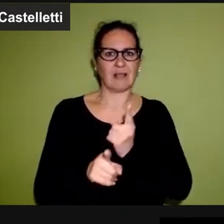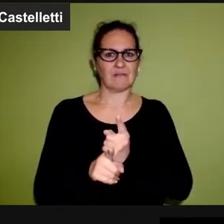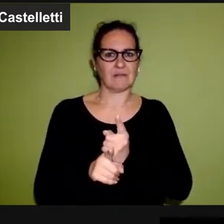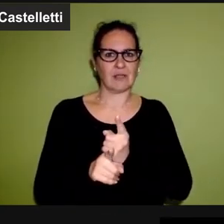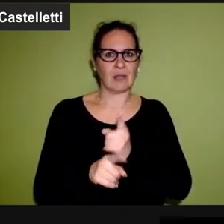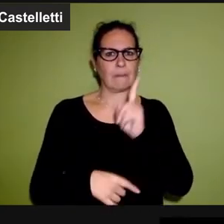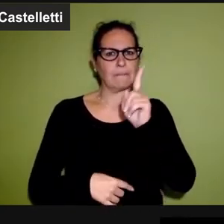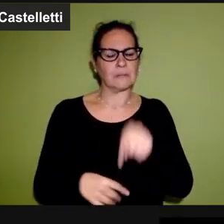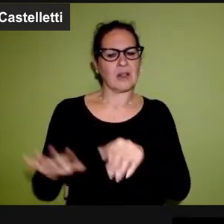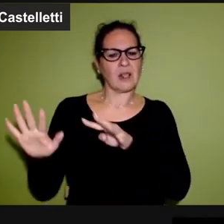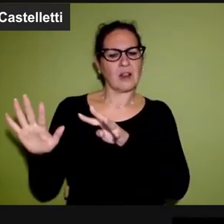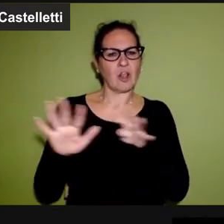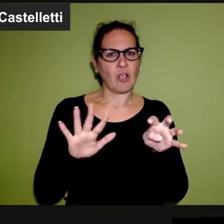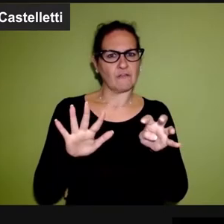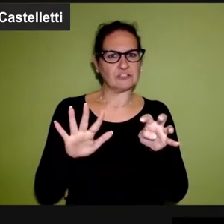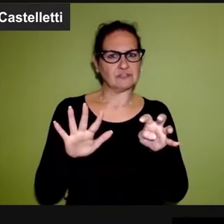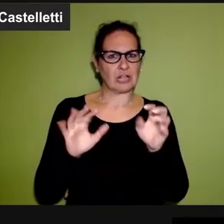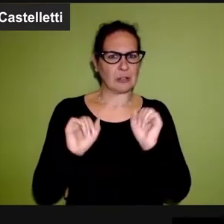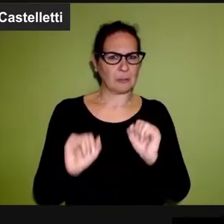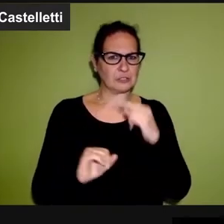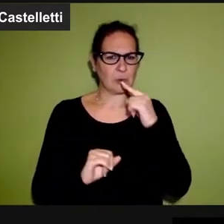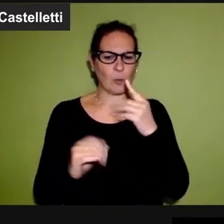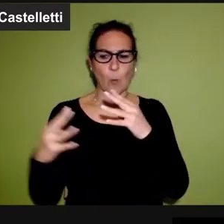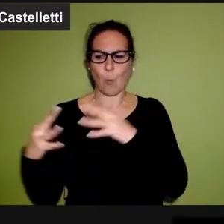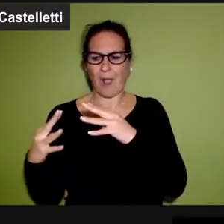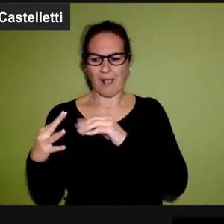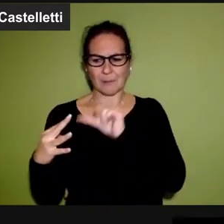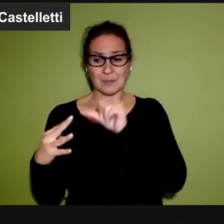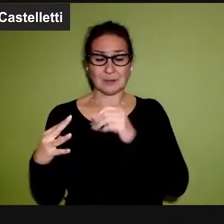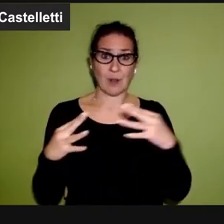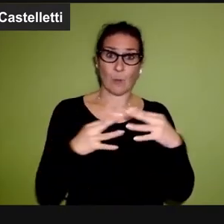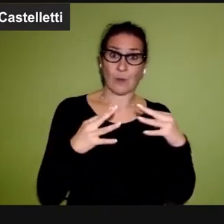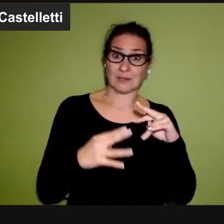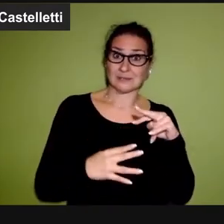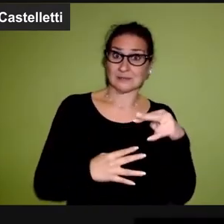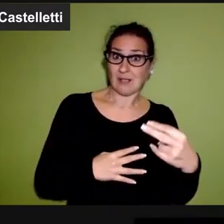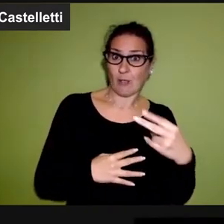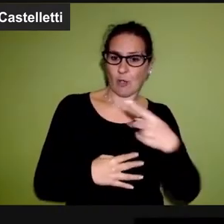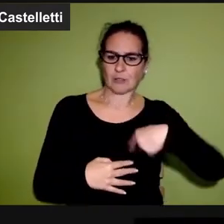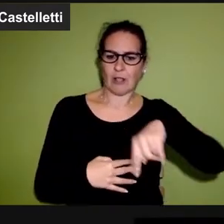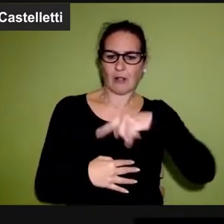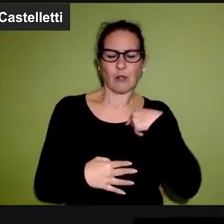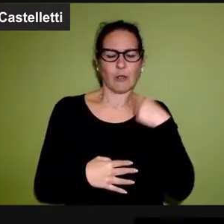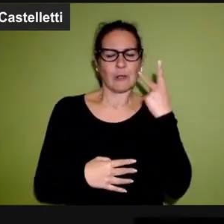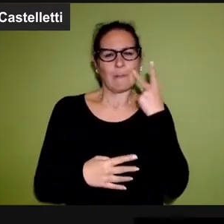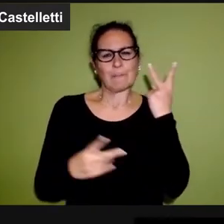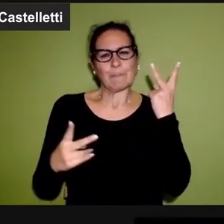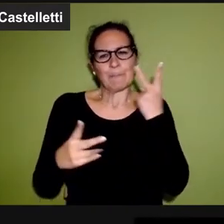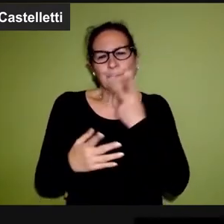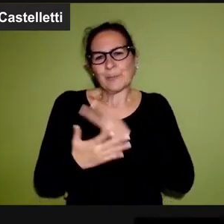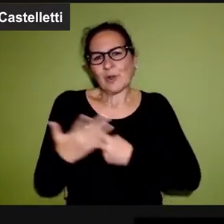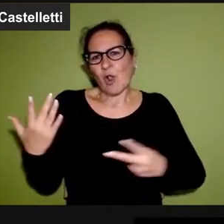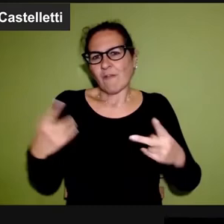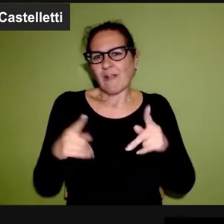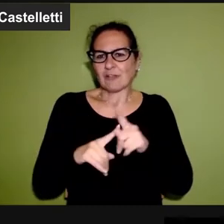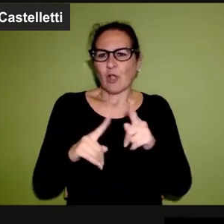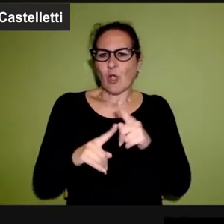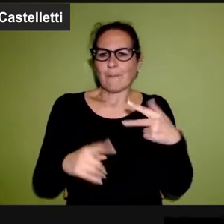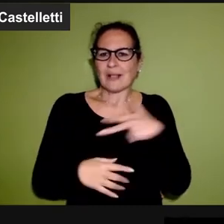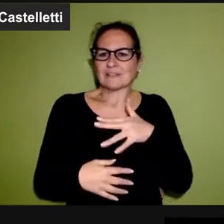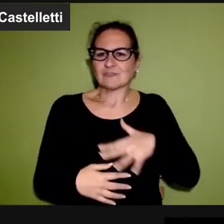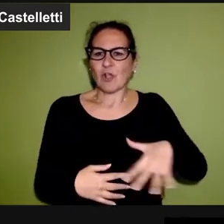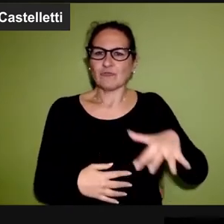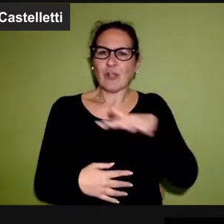punto, che nel Novecento possiamo individuare tra le due guerre, abbiamo socialmente provato a stornare